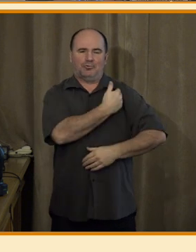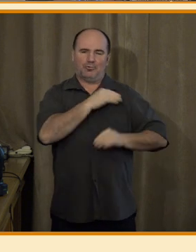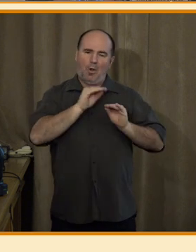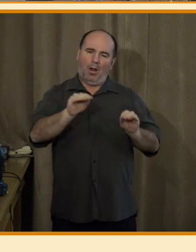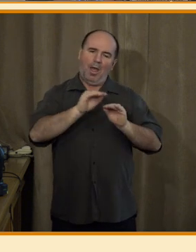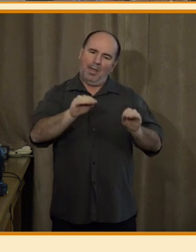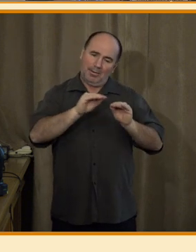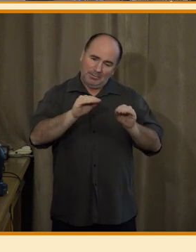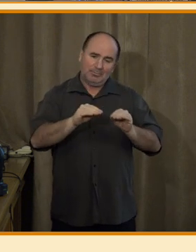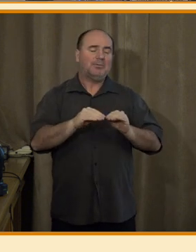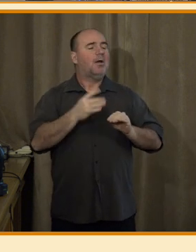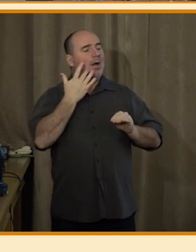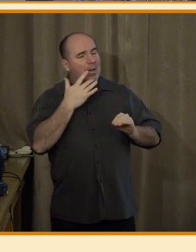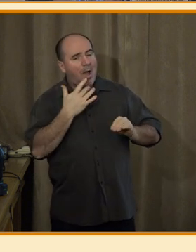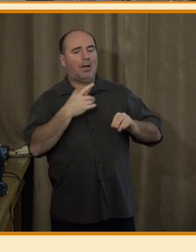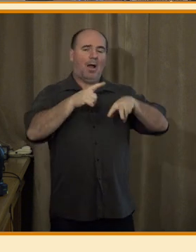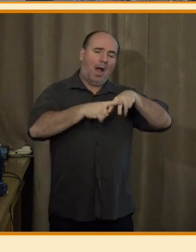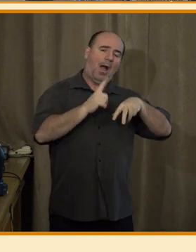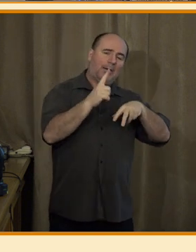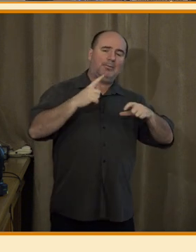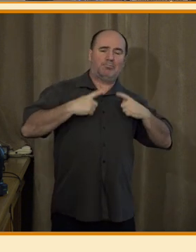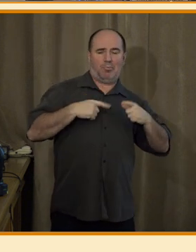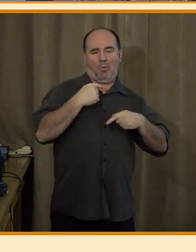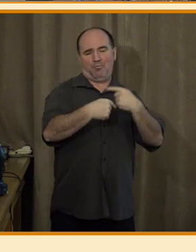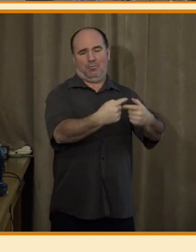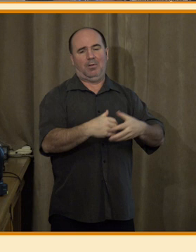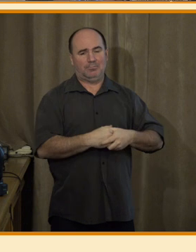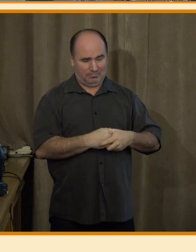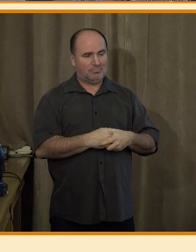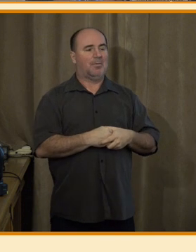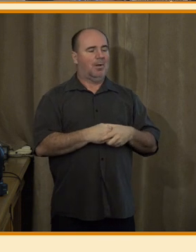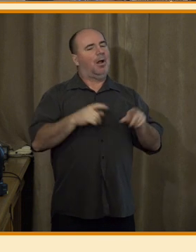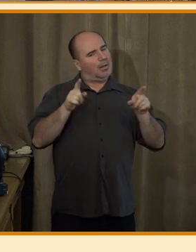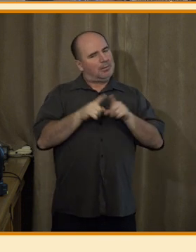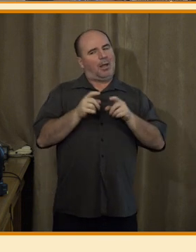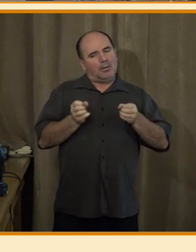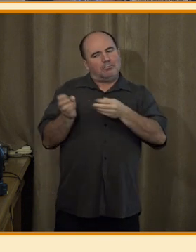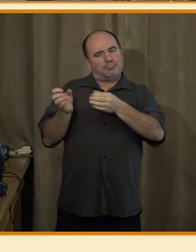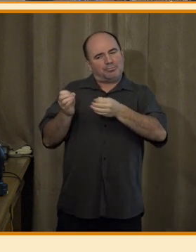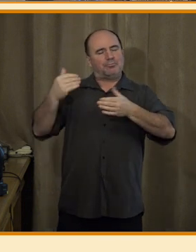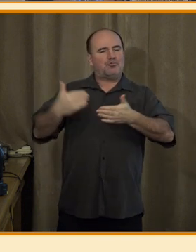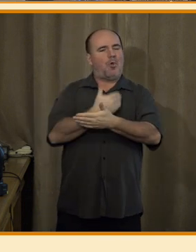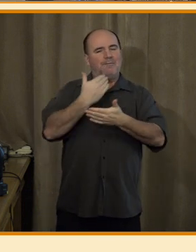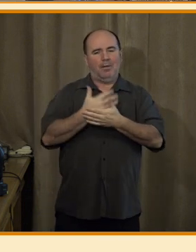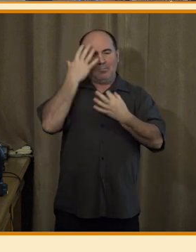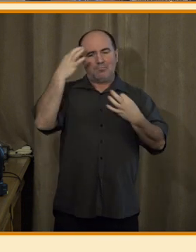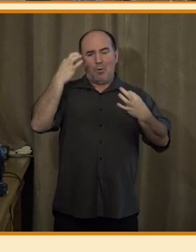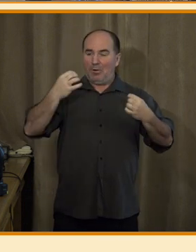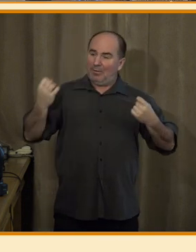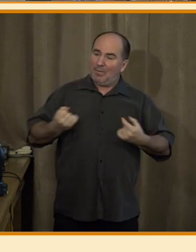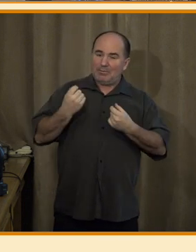Aspoň v kostce se snažíme mezi lidi pouštět i nějaké novinky z této oblasti prostřednictvím newsletterů.